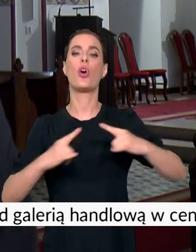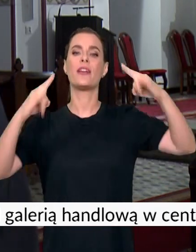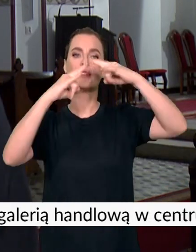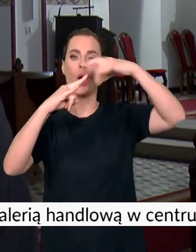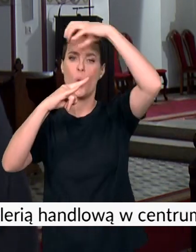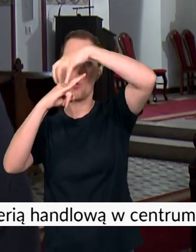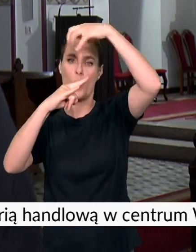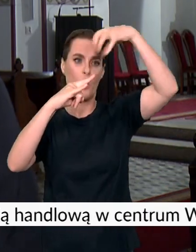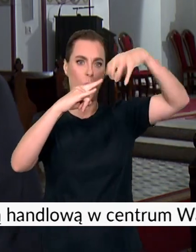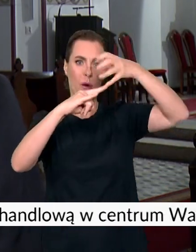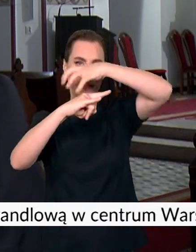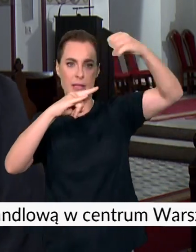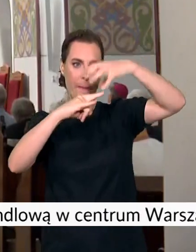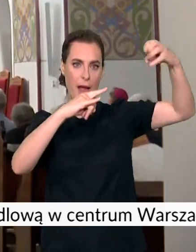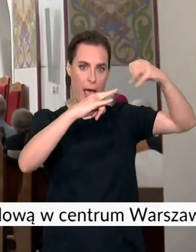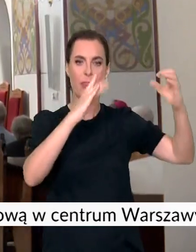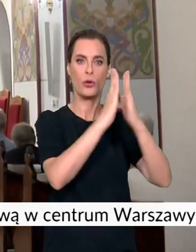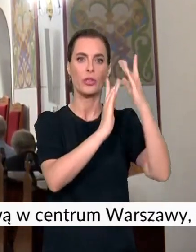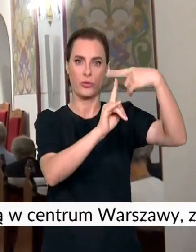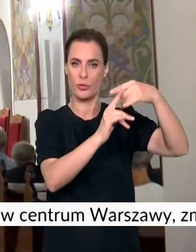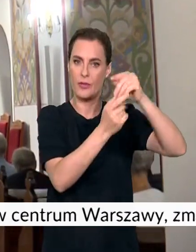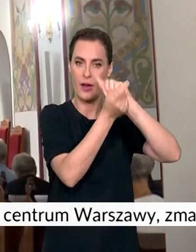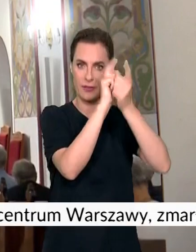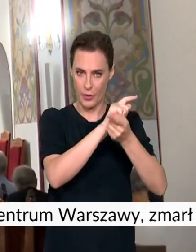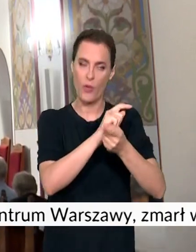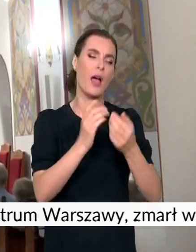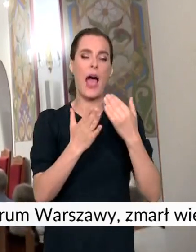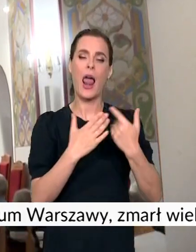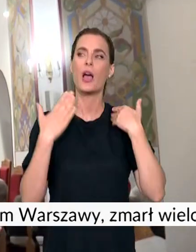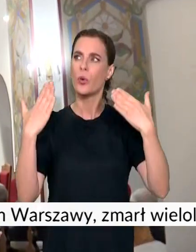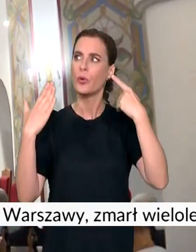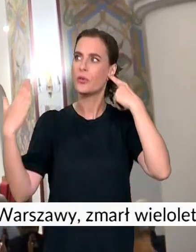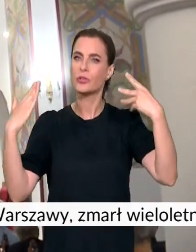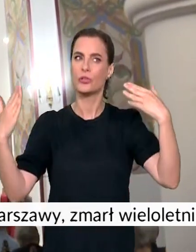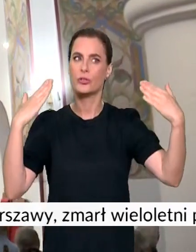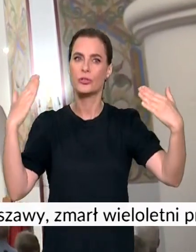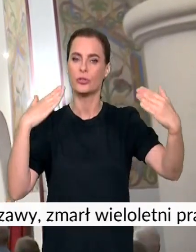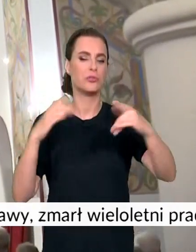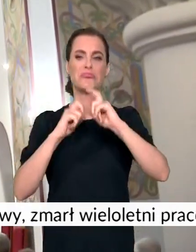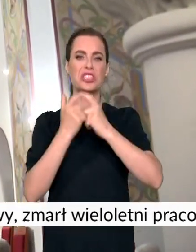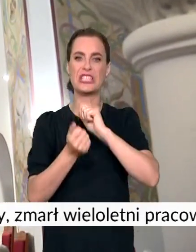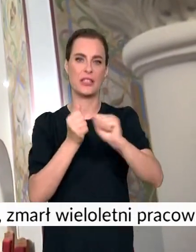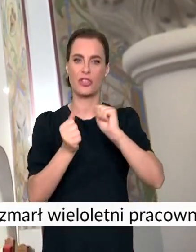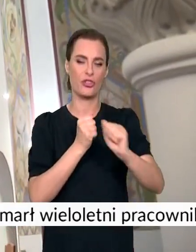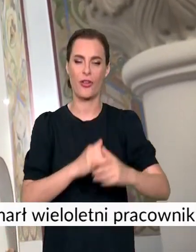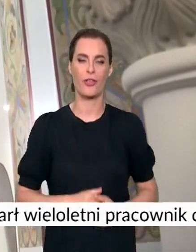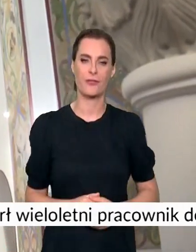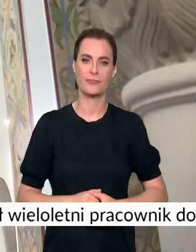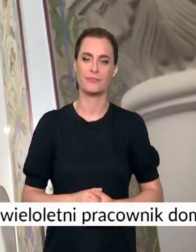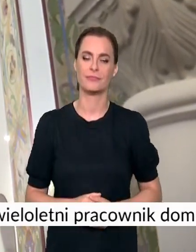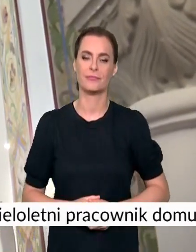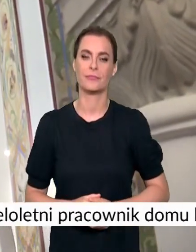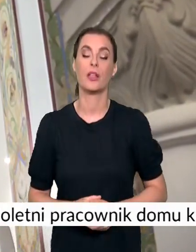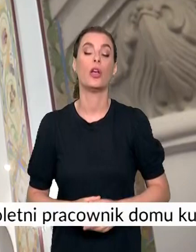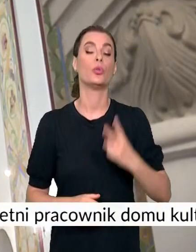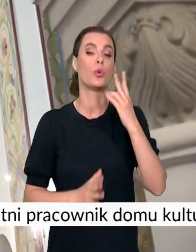cerkwi. Ona jest budowana na początku XX wieku, ale akustyki przez to w żaden sposób nie zmieniono. Po II